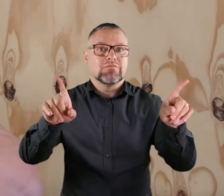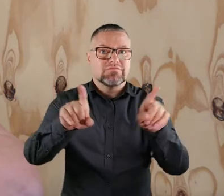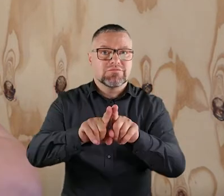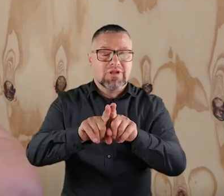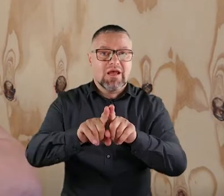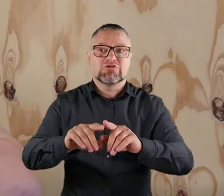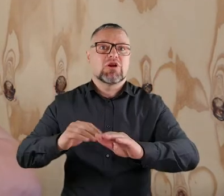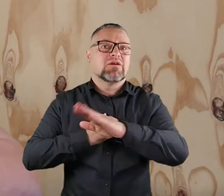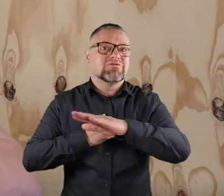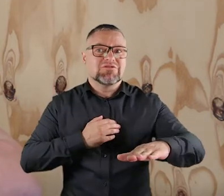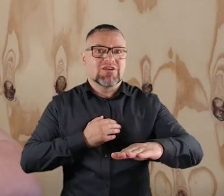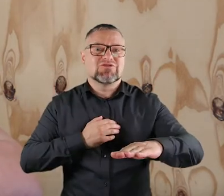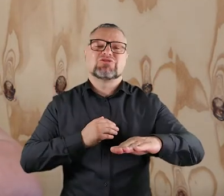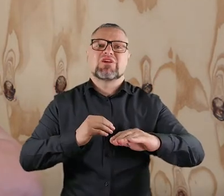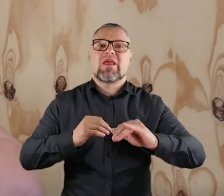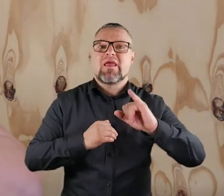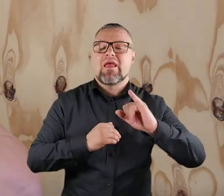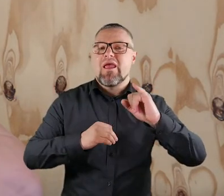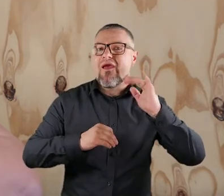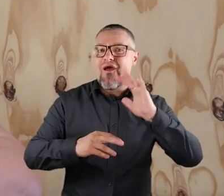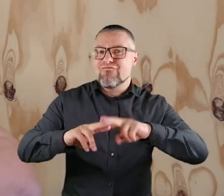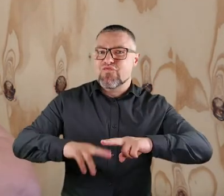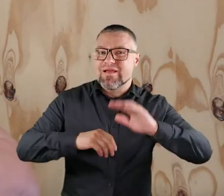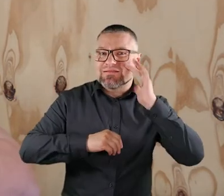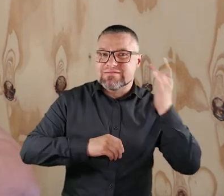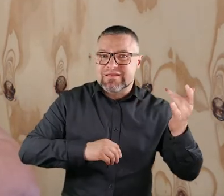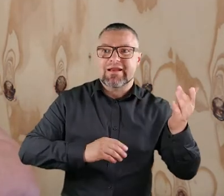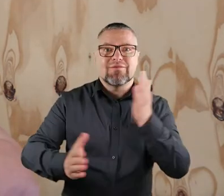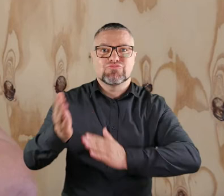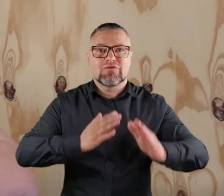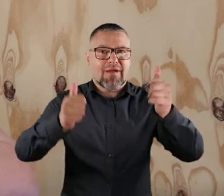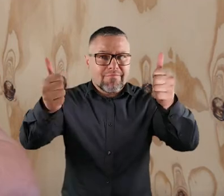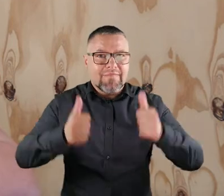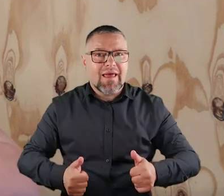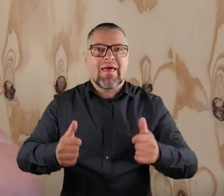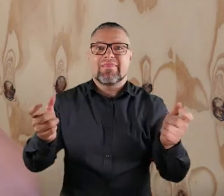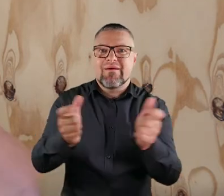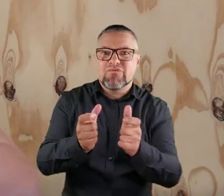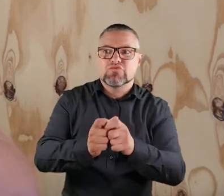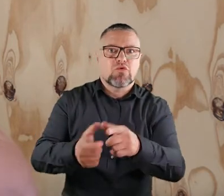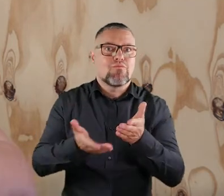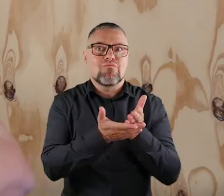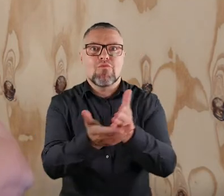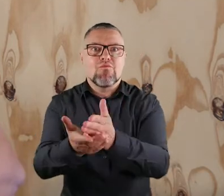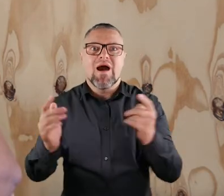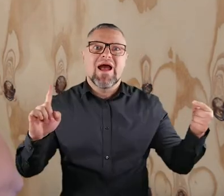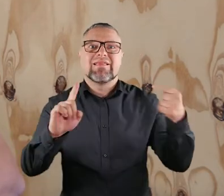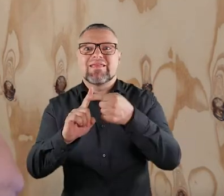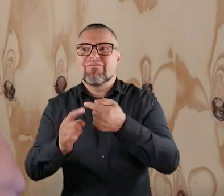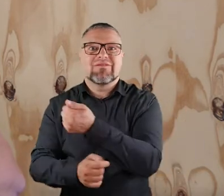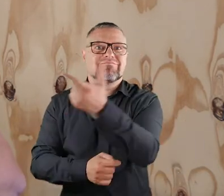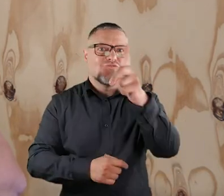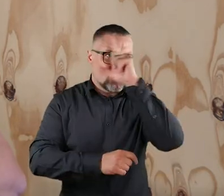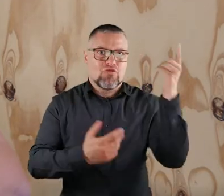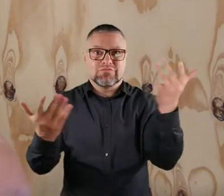podopiecznik Fundacji Iskierka przygotujemy również plakaty i wizytówki, które pomogą Wam dotrzeć do